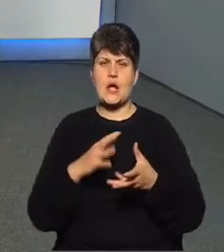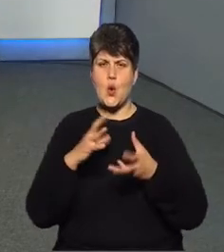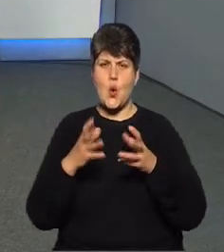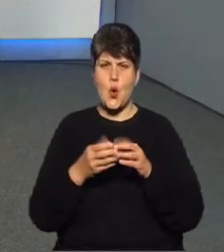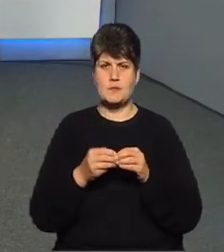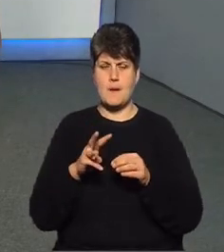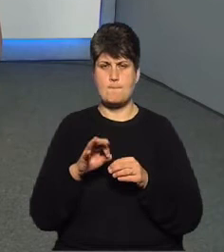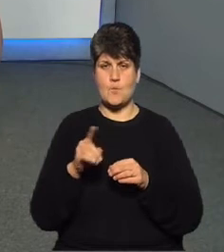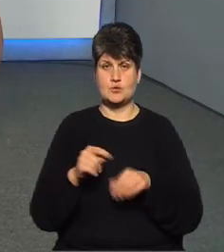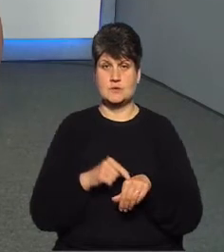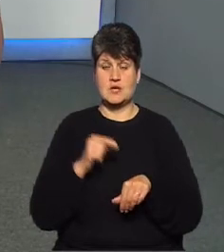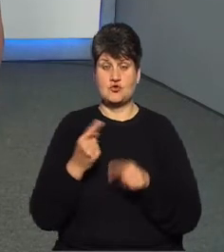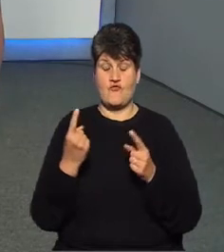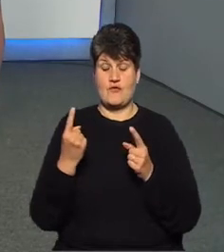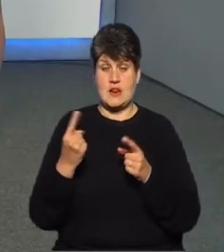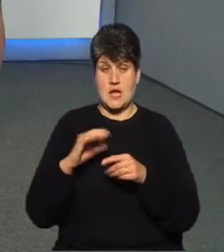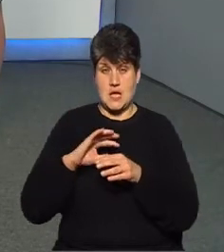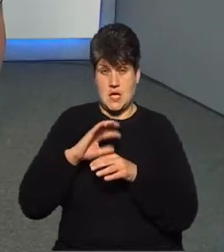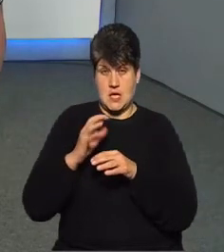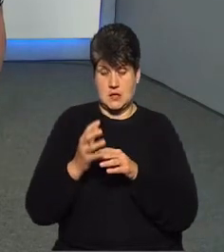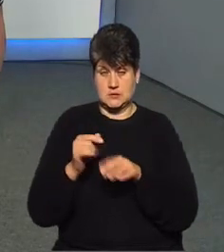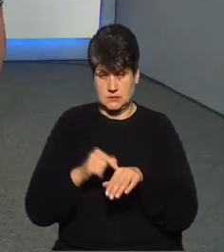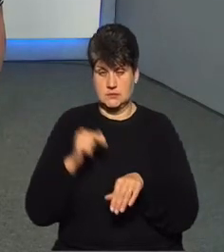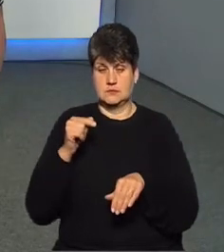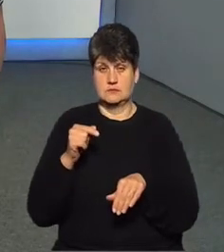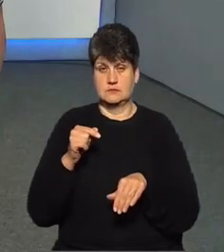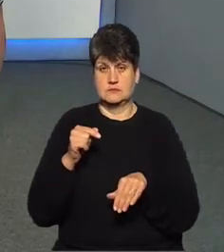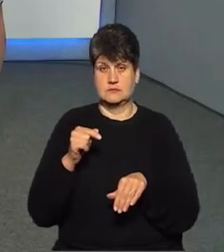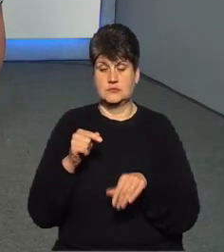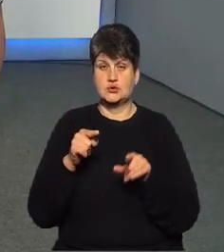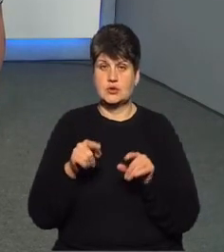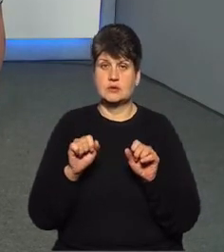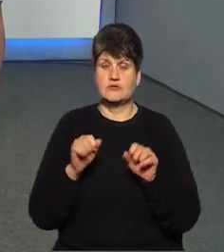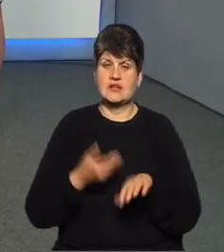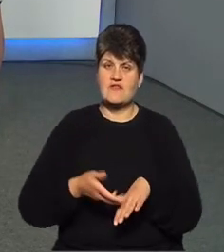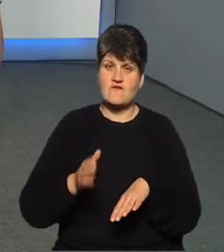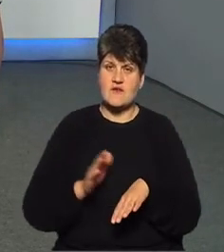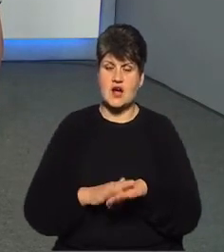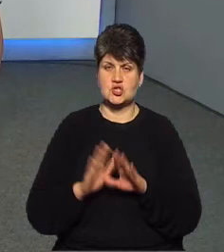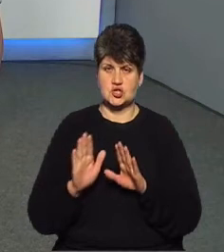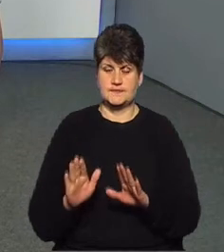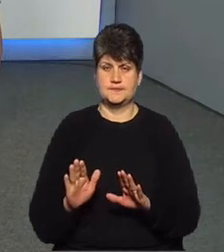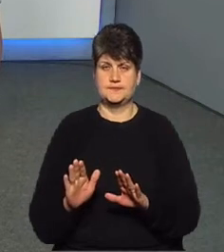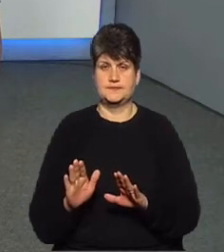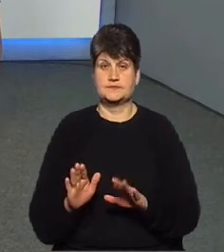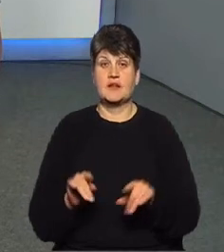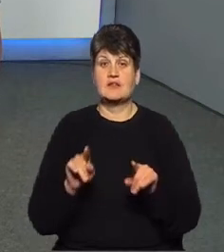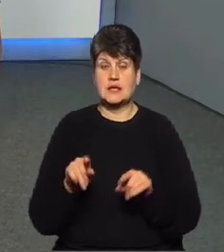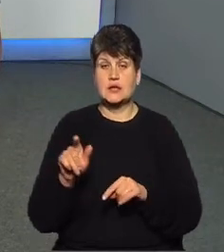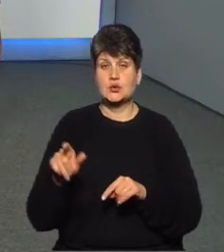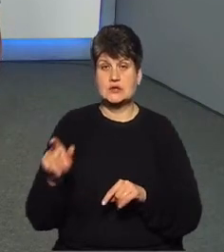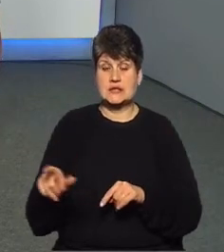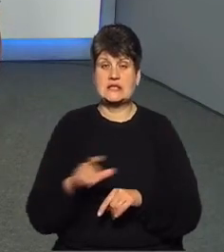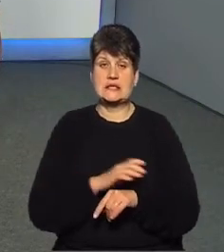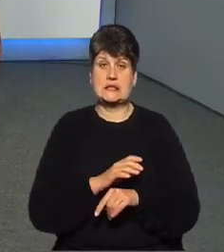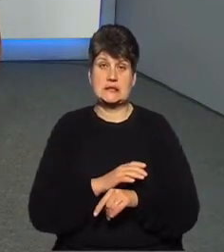обсяг мозку уражений, безперечно, що тоді вони важчі і клінічно. Таких пацієнтів артеріальний тиск може бути від